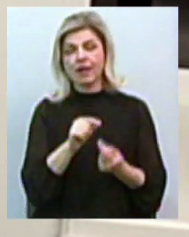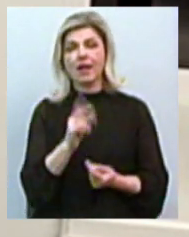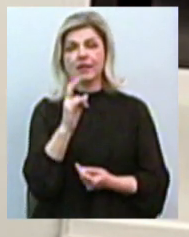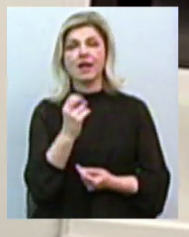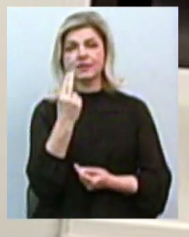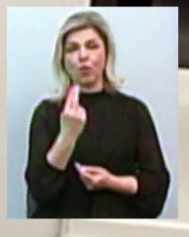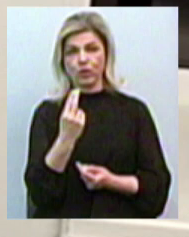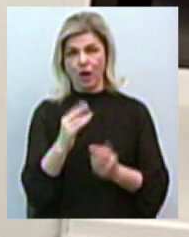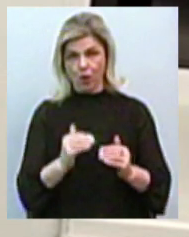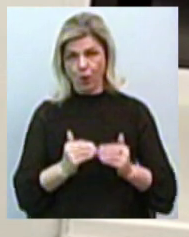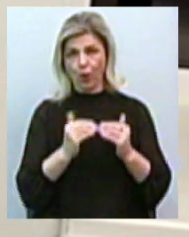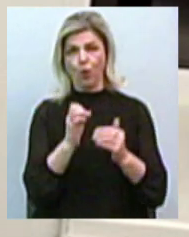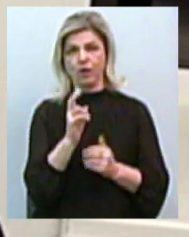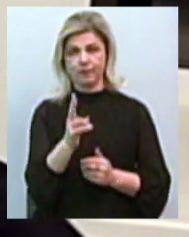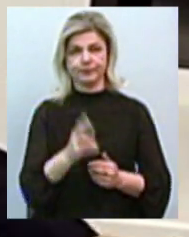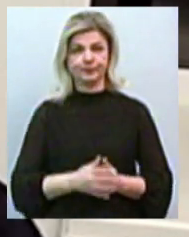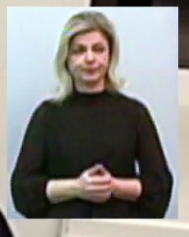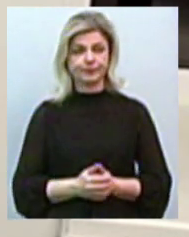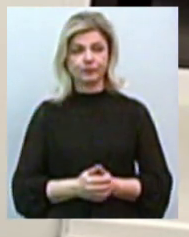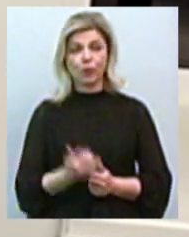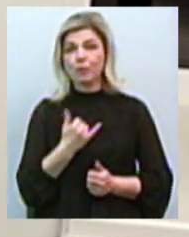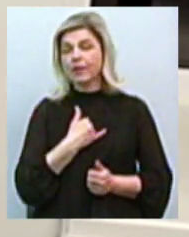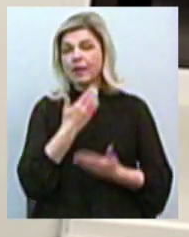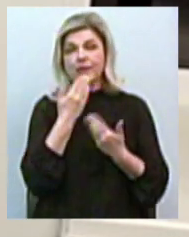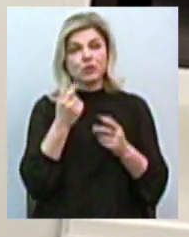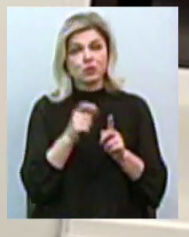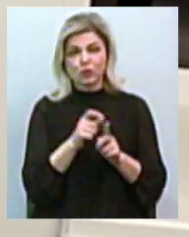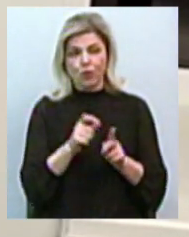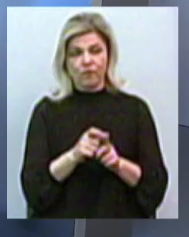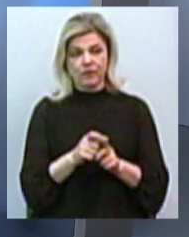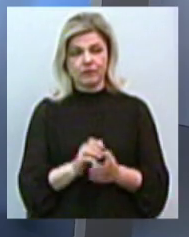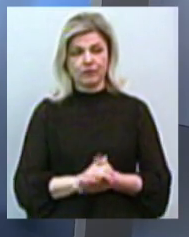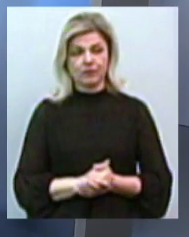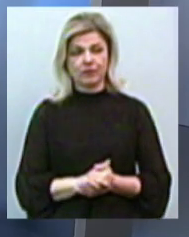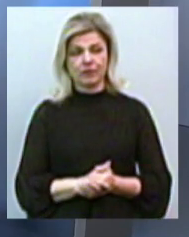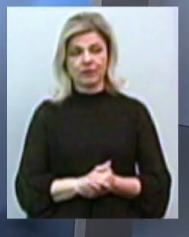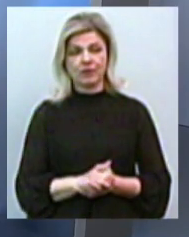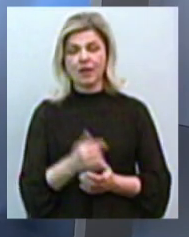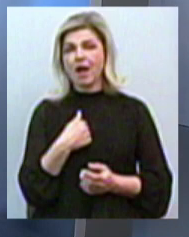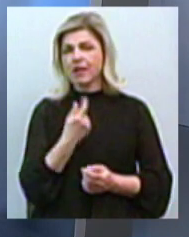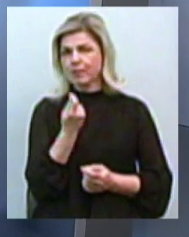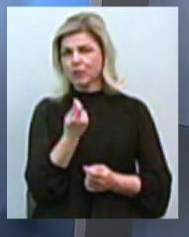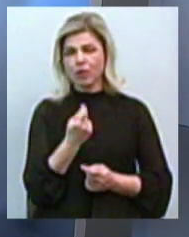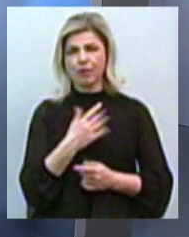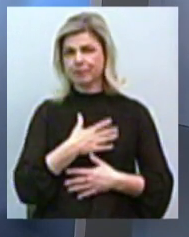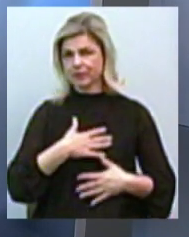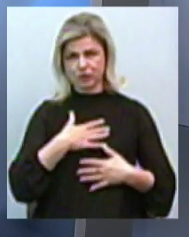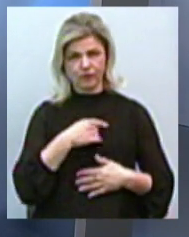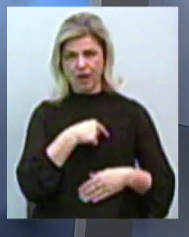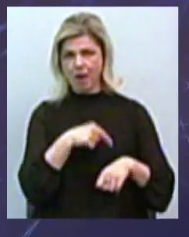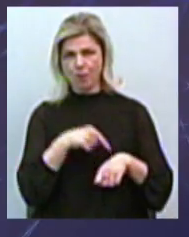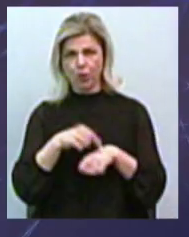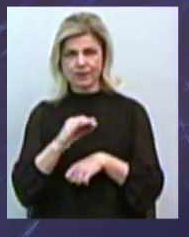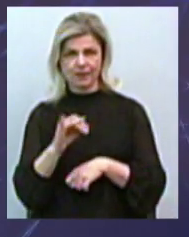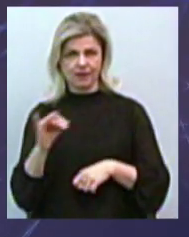такий крокот?» В мене немає слов, я іноді, знаєте, трошки перехожу на емоцію. Пане Василю,